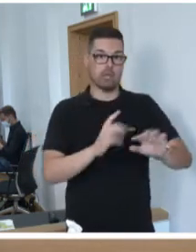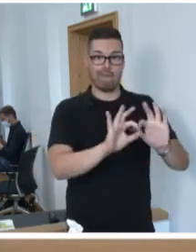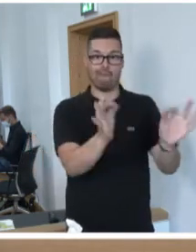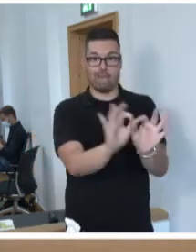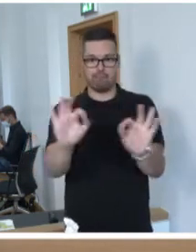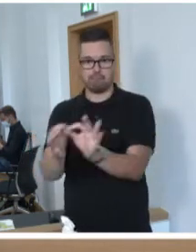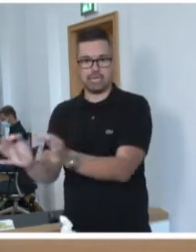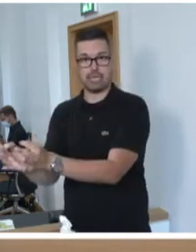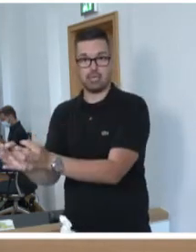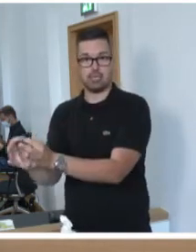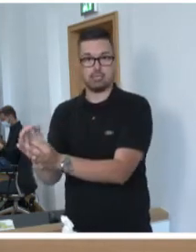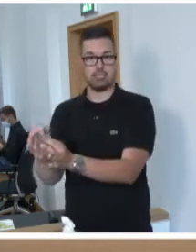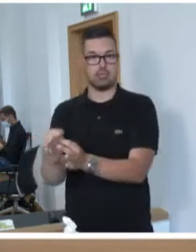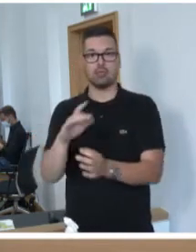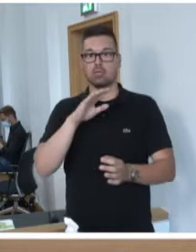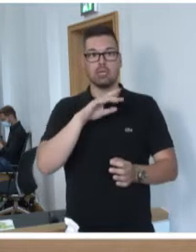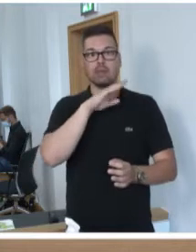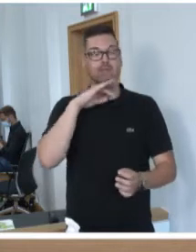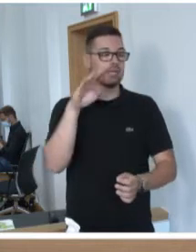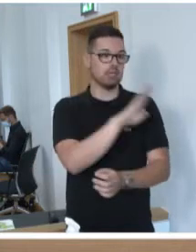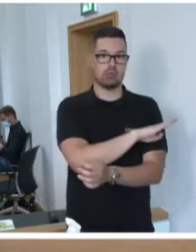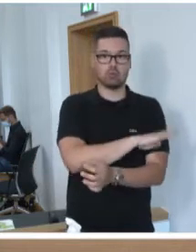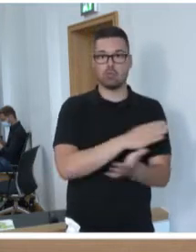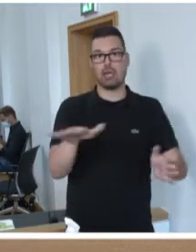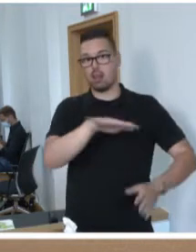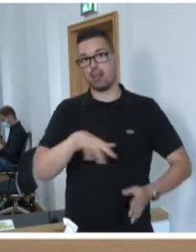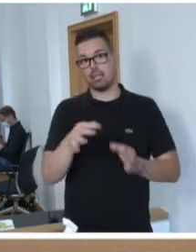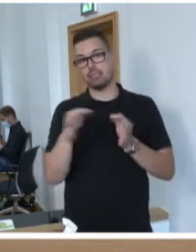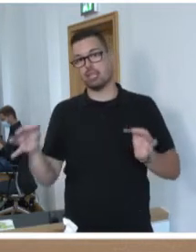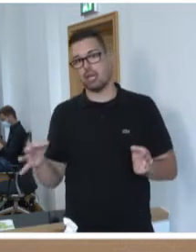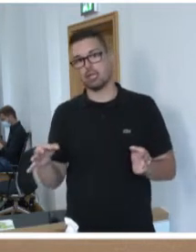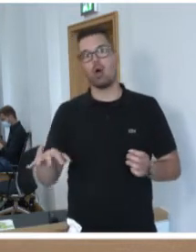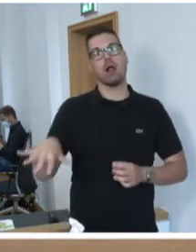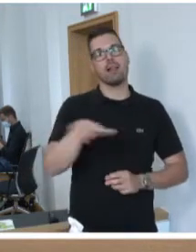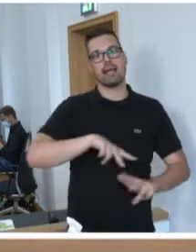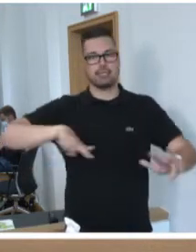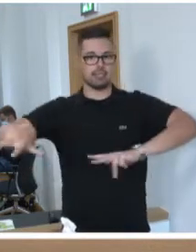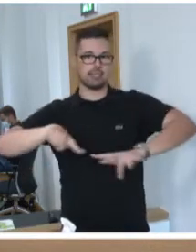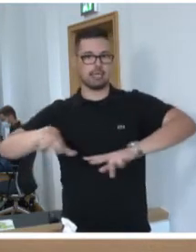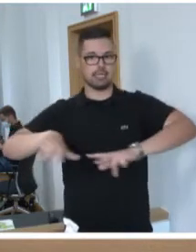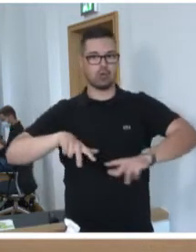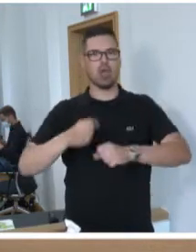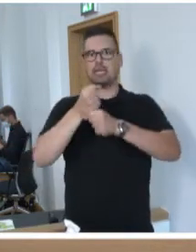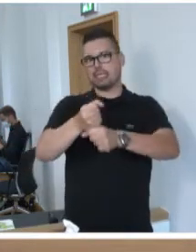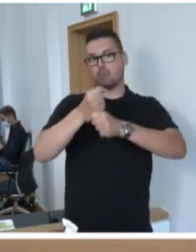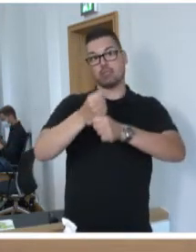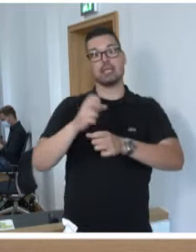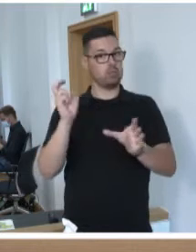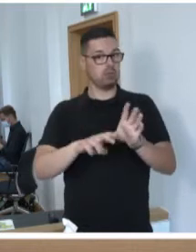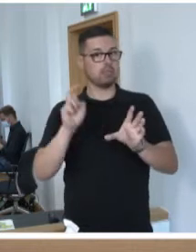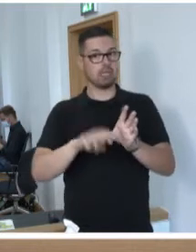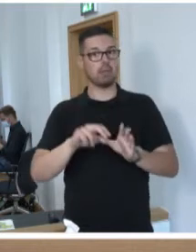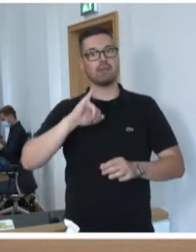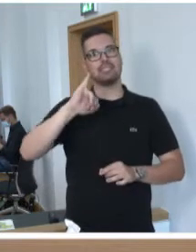War gestern wie viele Kolleginnen und Kollegen aus dem Landtag und auch aus der Landesregierung mit bei dem Demonstrationszug der IG